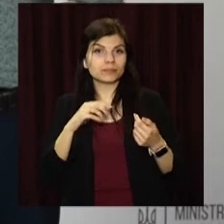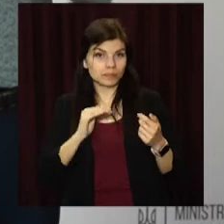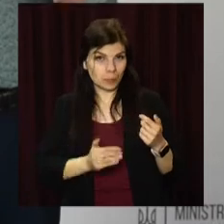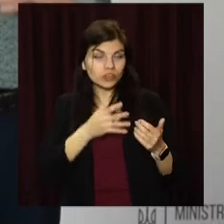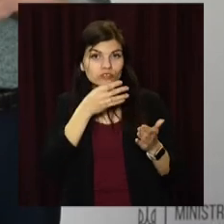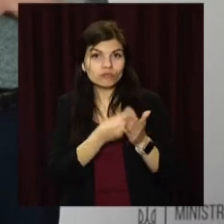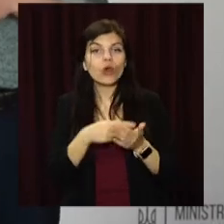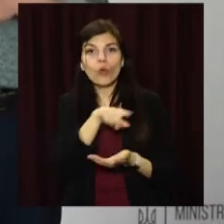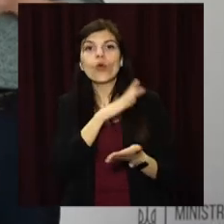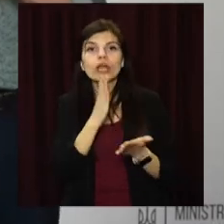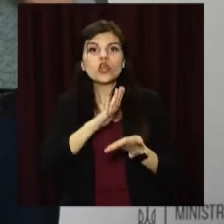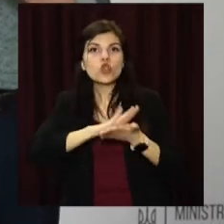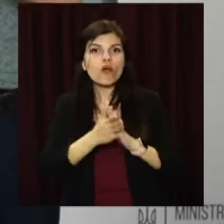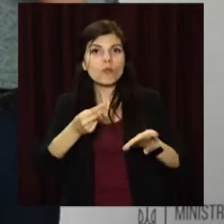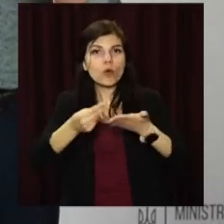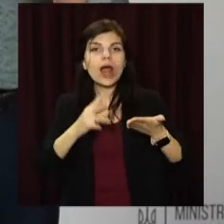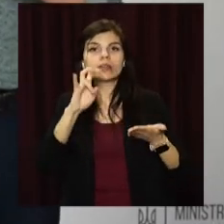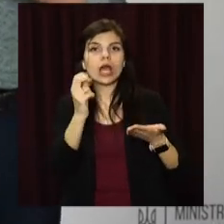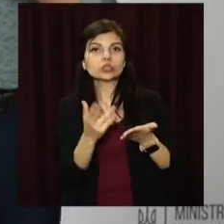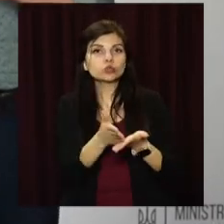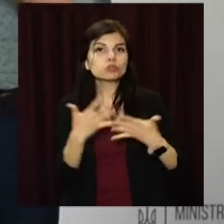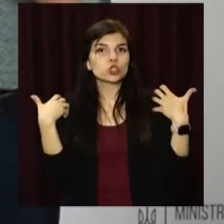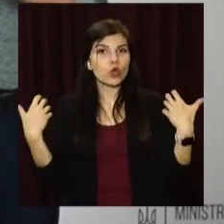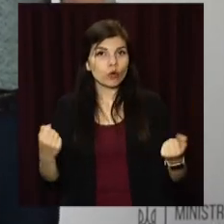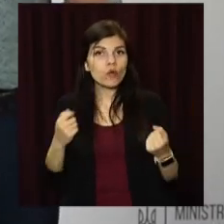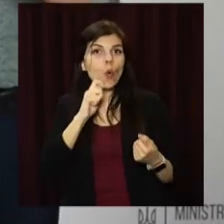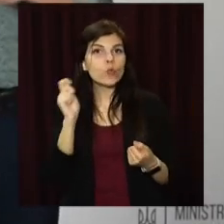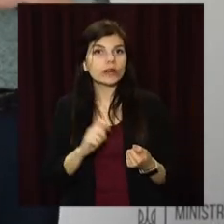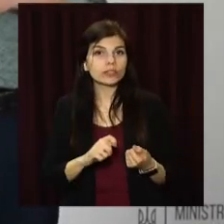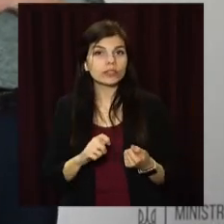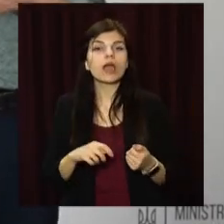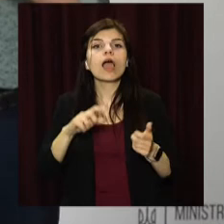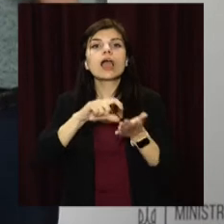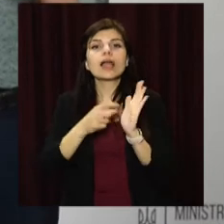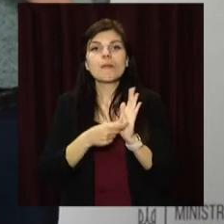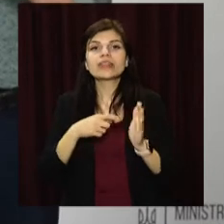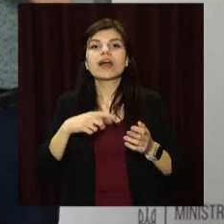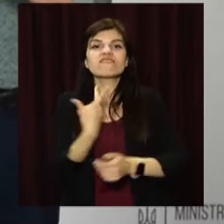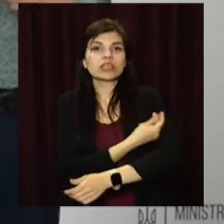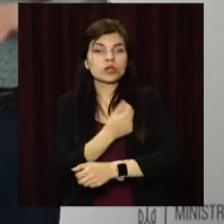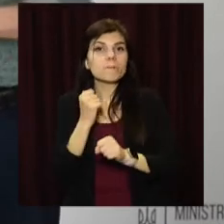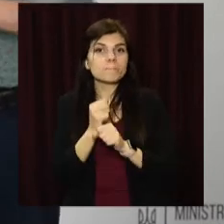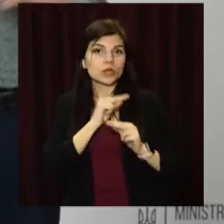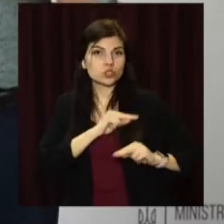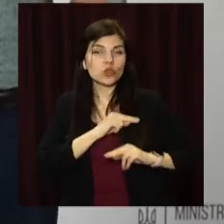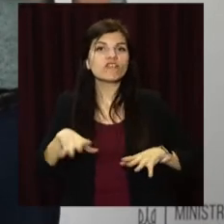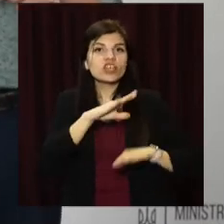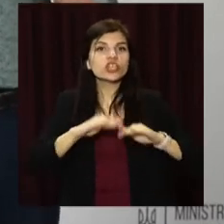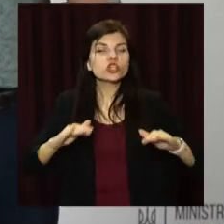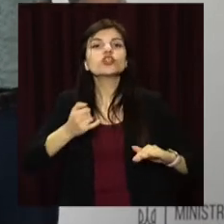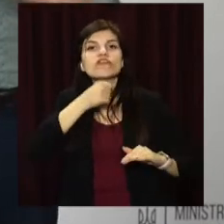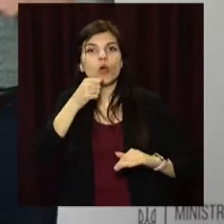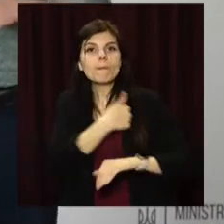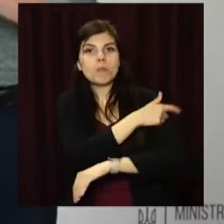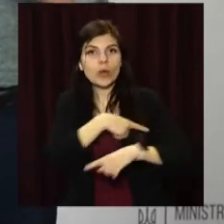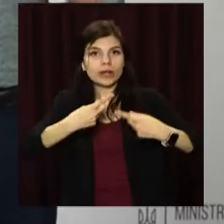всі вони мають укладені договори з Національною службою здоров'я України. Кабінети вакцинації працюють у всіх дитячих і дорослих